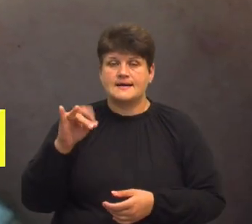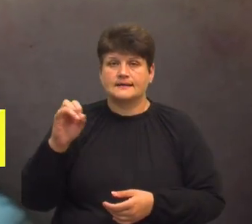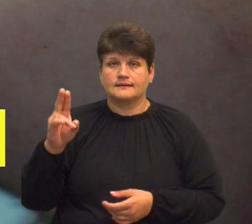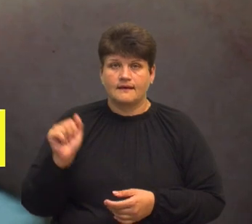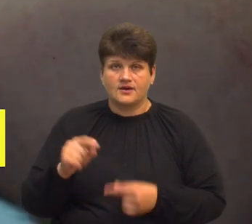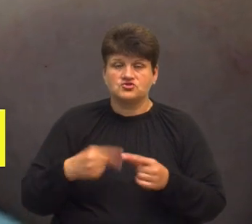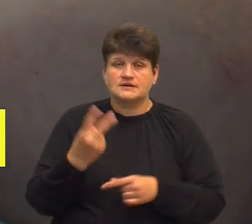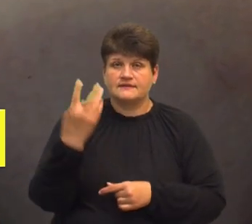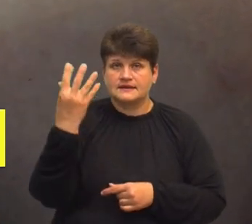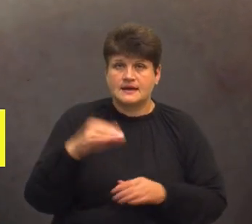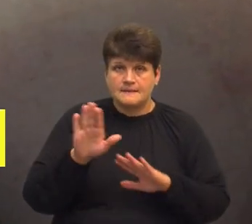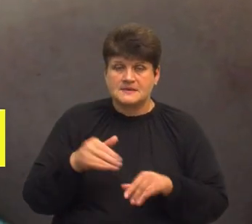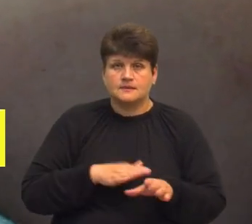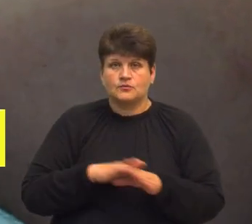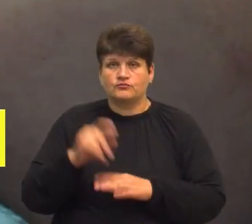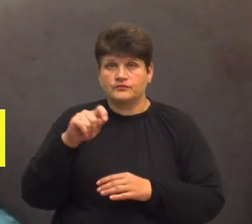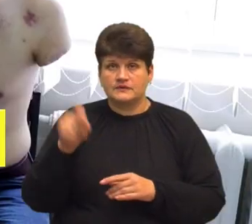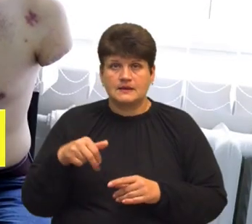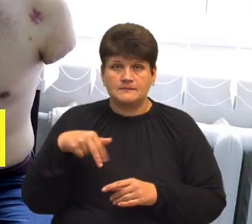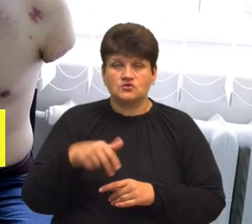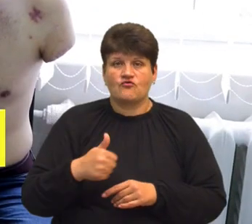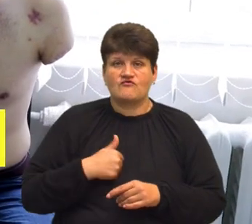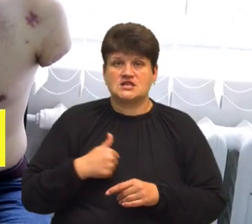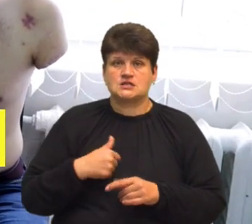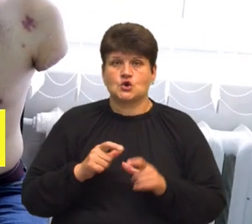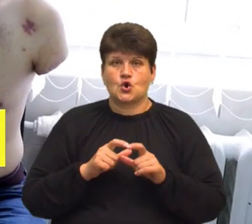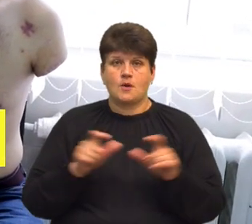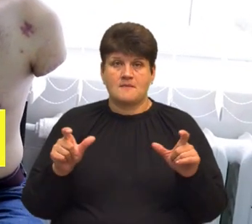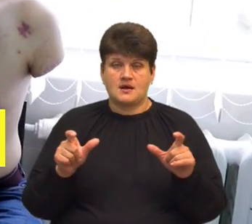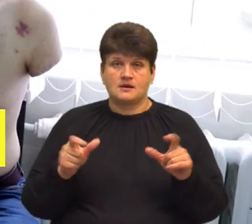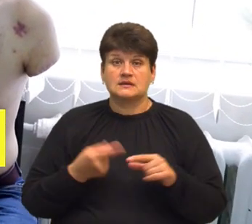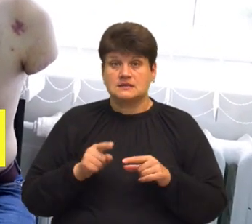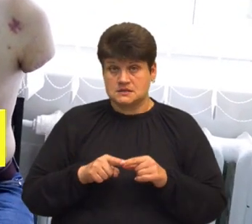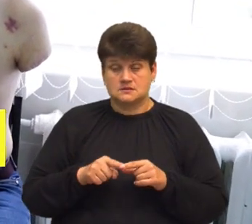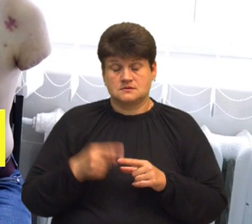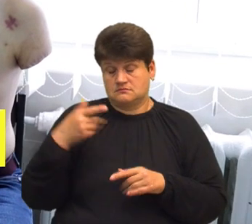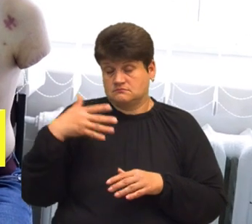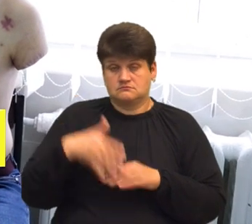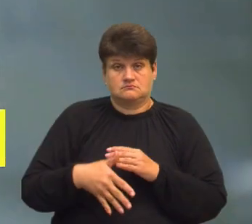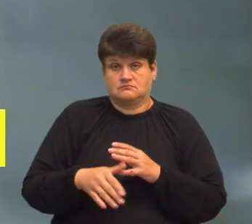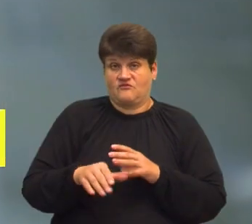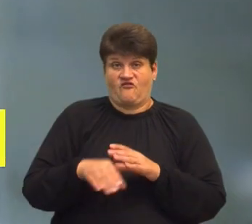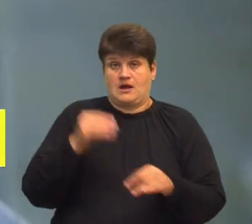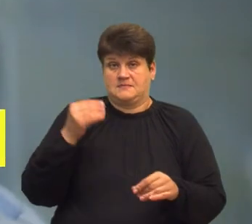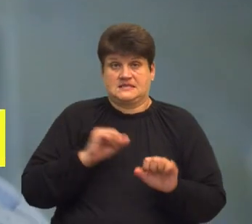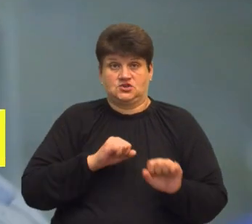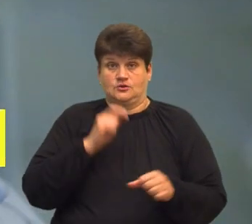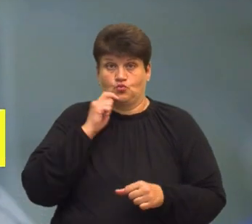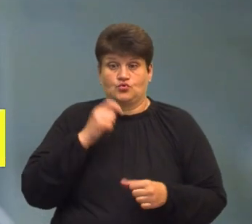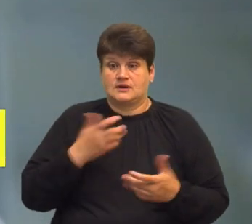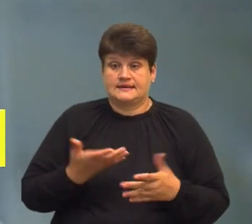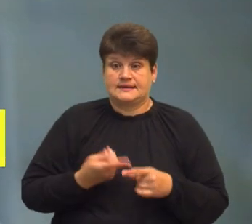початку повномасштабної війни пішов до військомату. Це усвідомлений вибір захищати Україну. Це